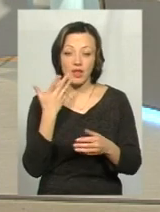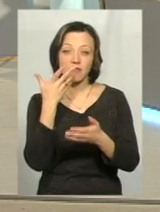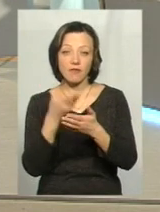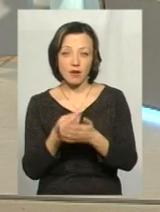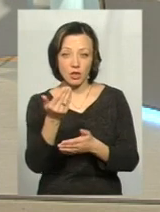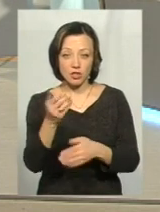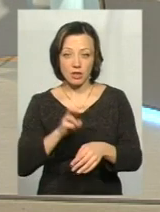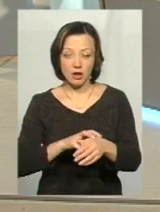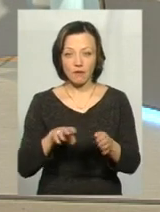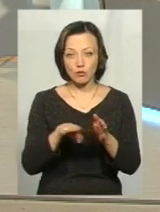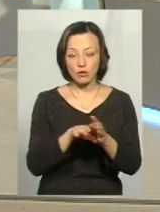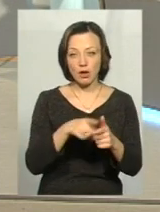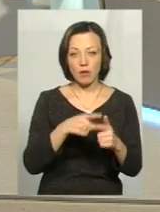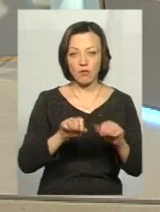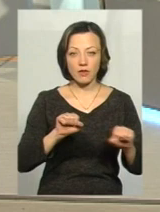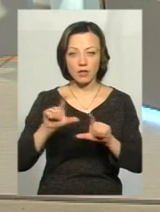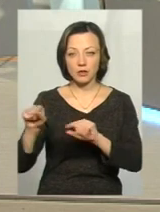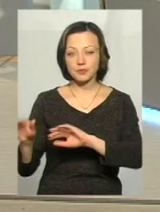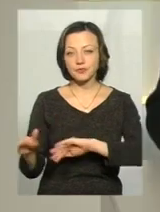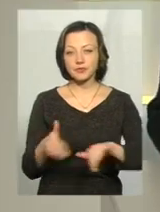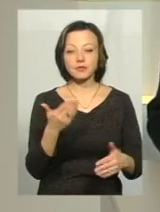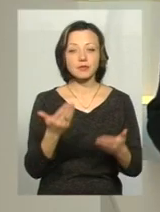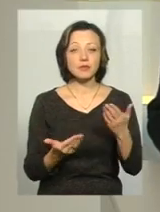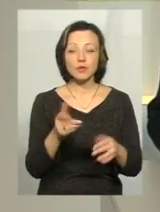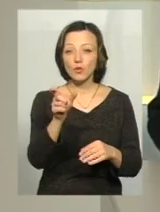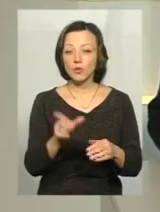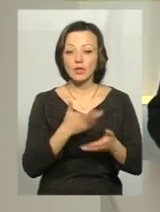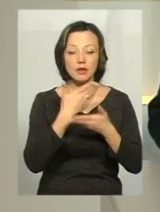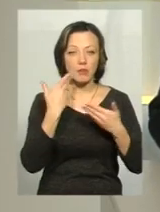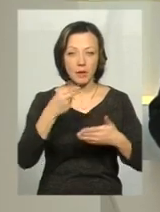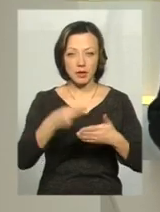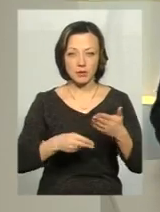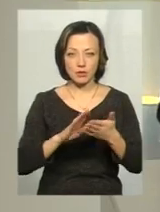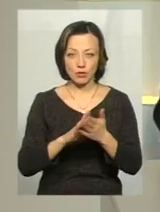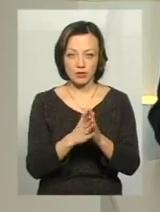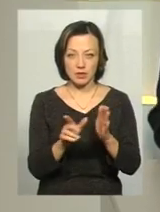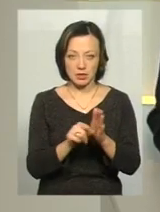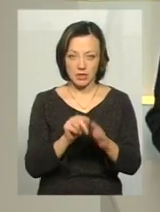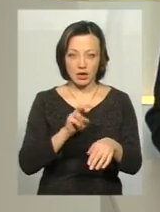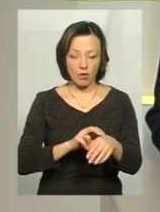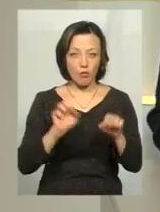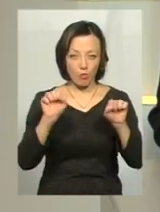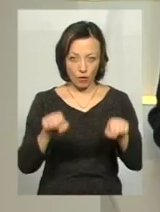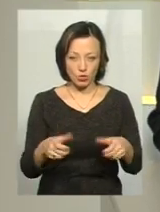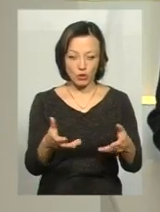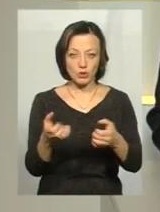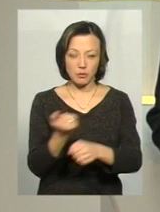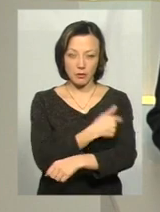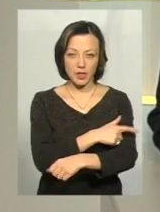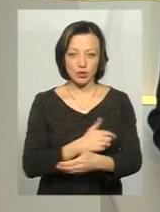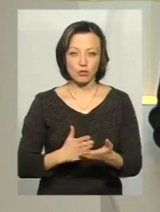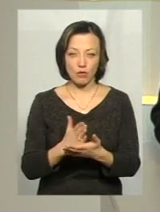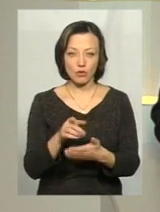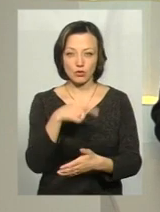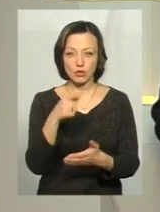немає. А якщо в людини все ж таки немає підписаного договору з лікарем, вона зможе отримати послуги